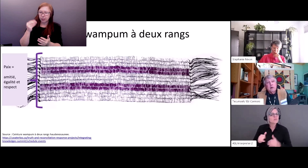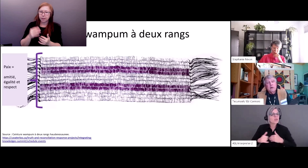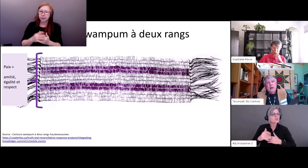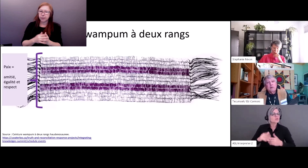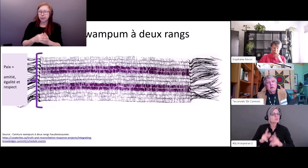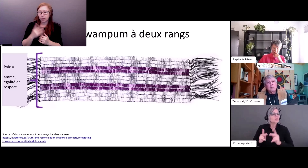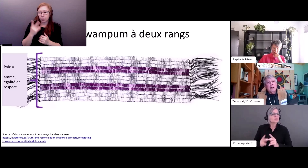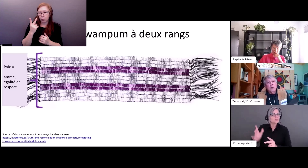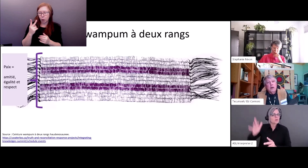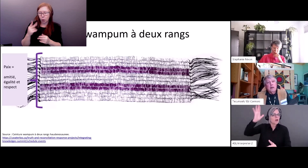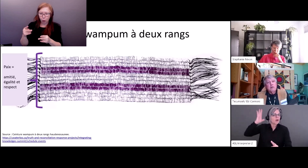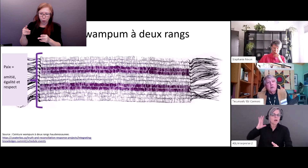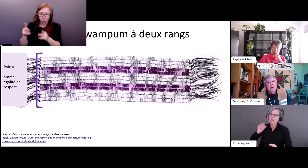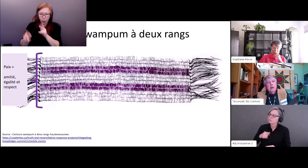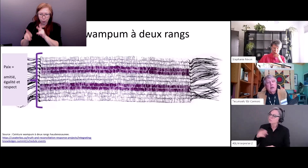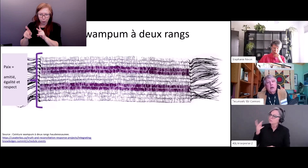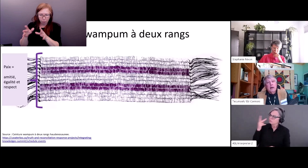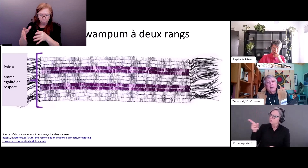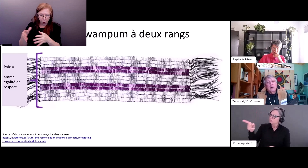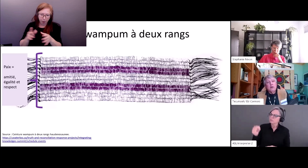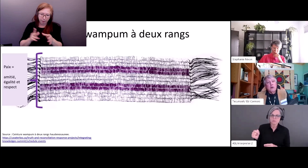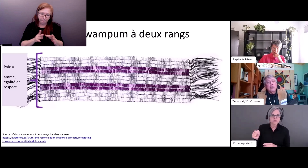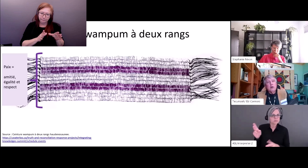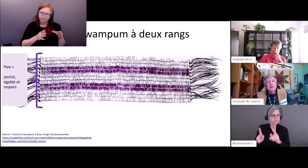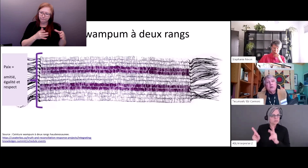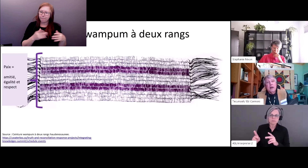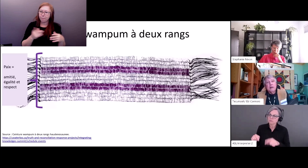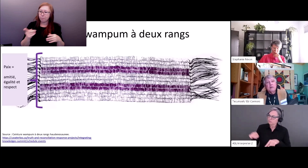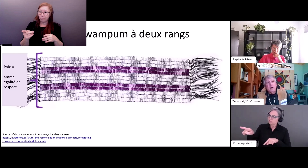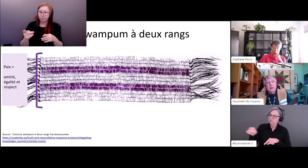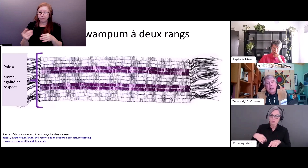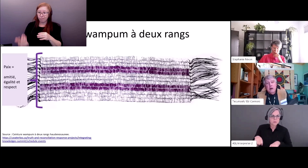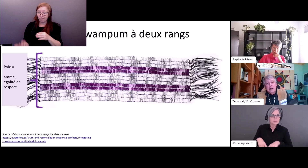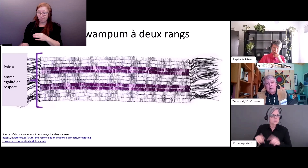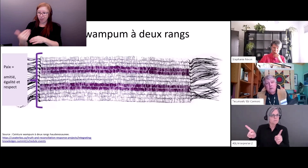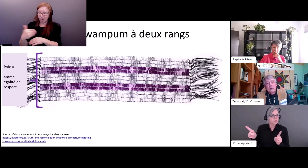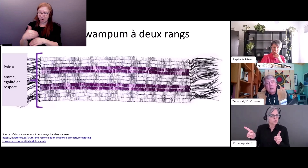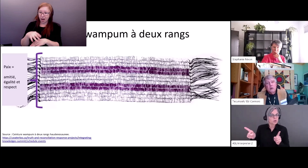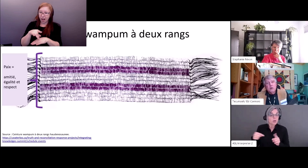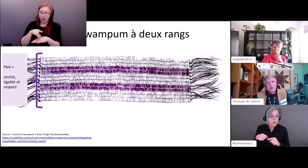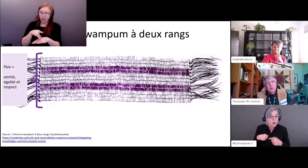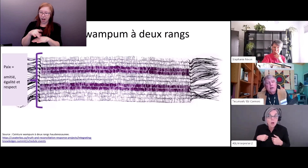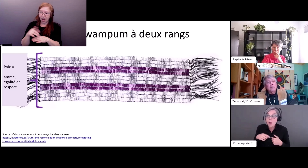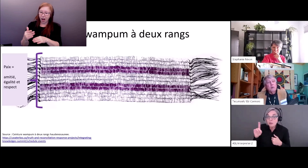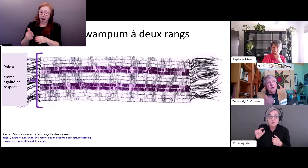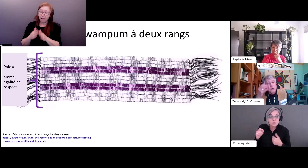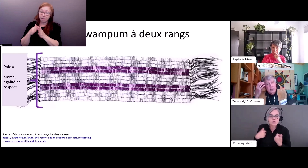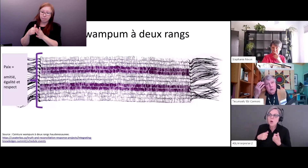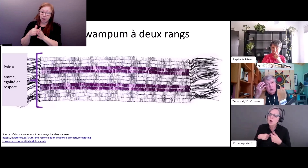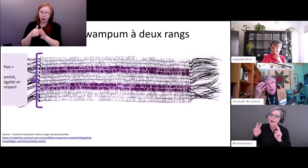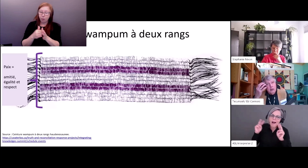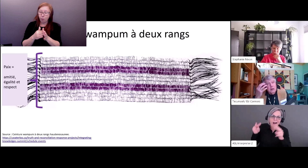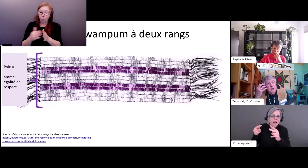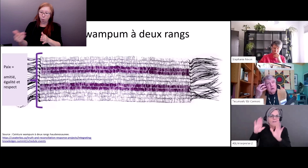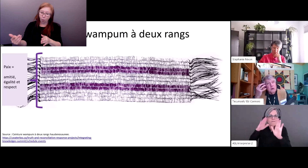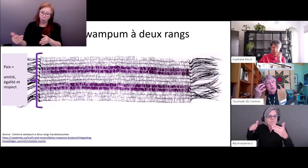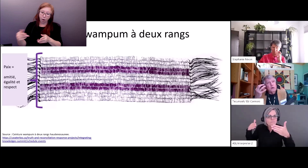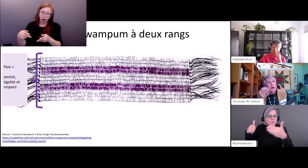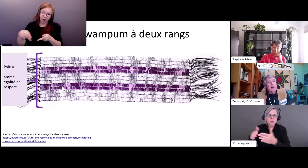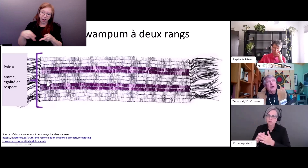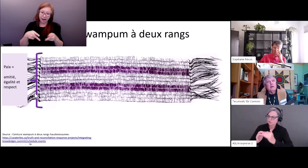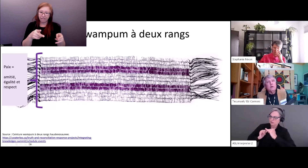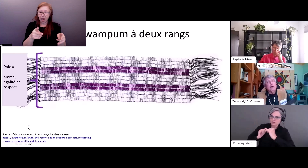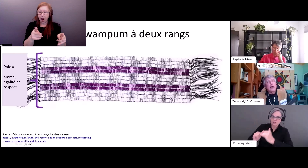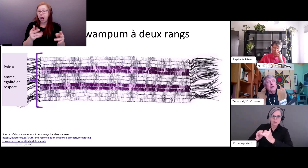que ces peuples étaient très différents de nous-mêmes de différentes manières bien qu'il y avait des similitudes les manières dont